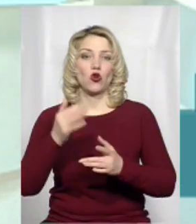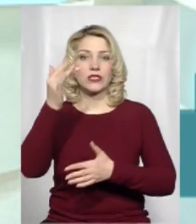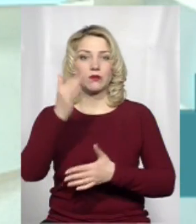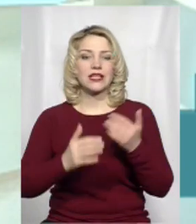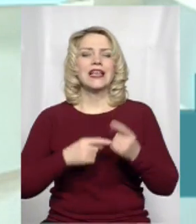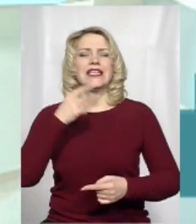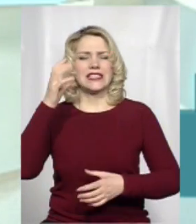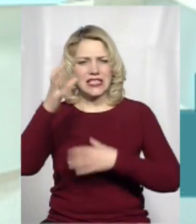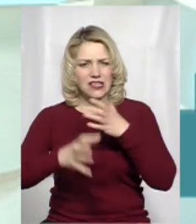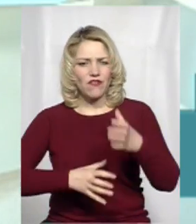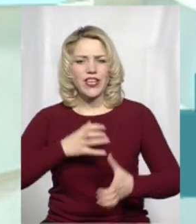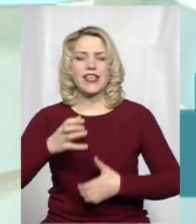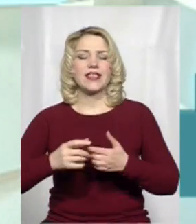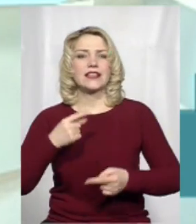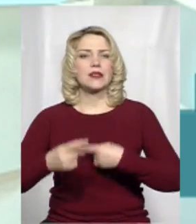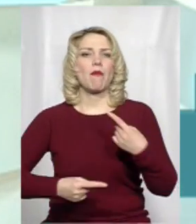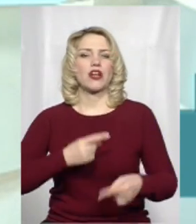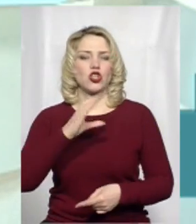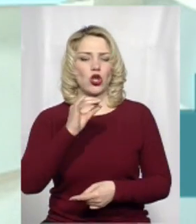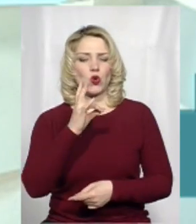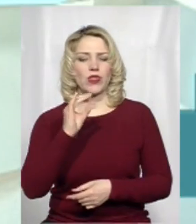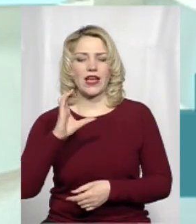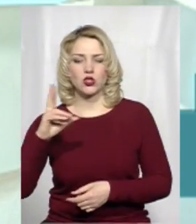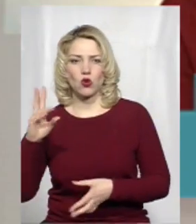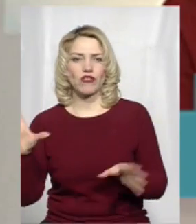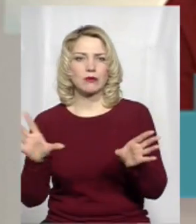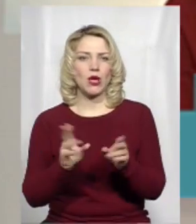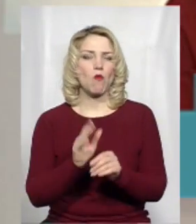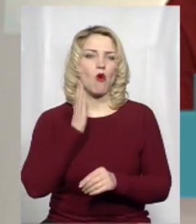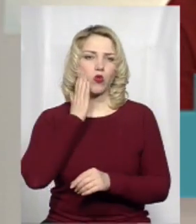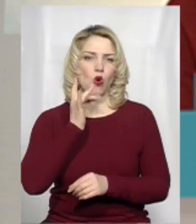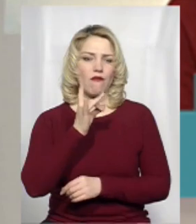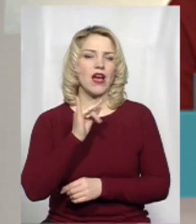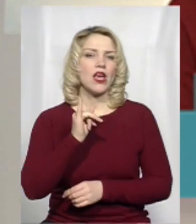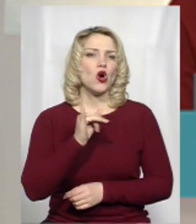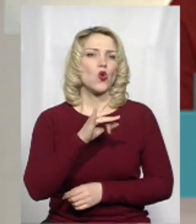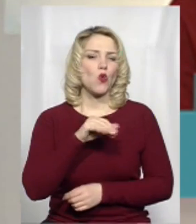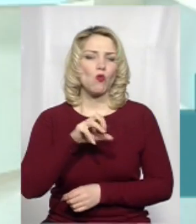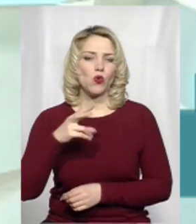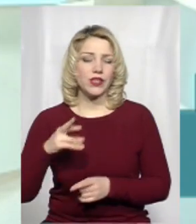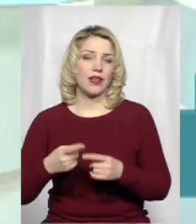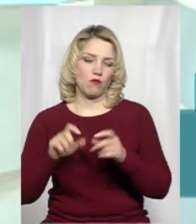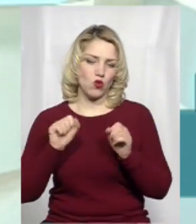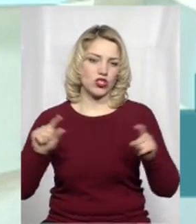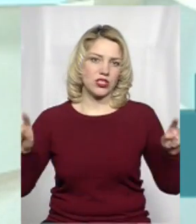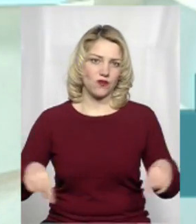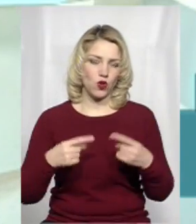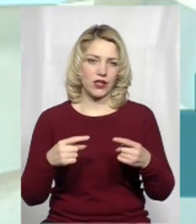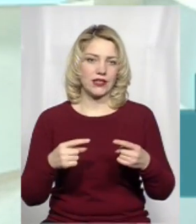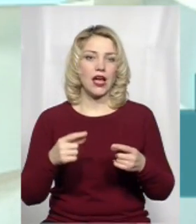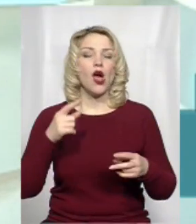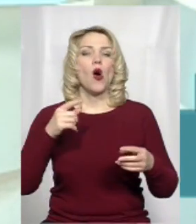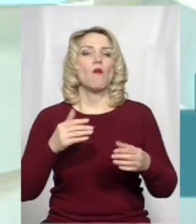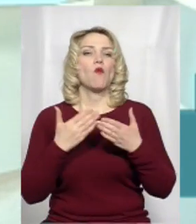ЮНЕСКО, спільно з Молдовою і з Румунією. Тобто, на цій базі можна створити інтерактивний музей, можна